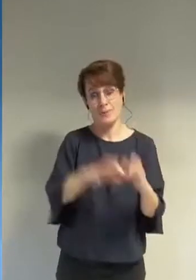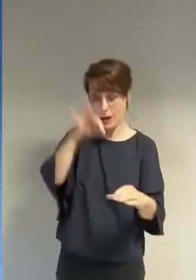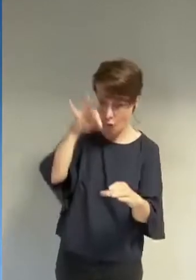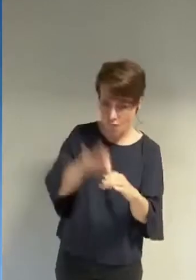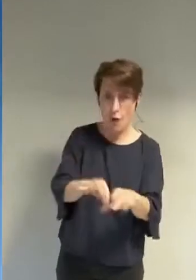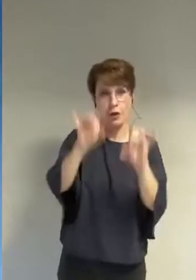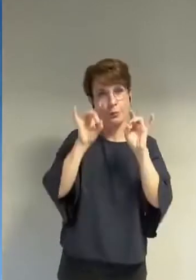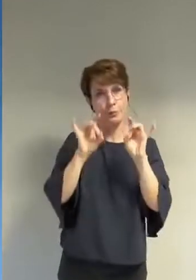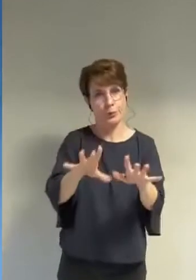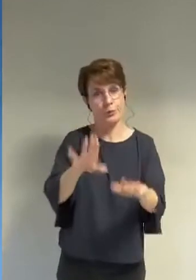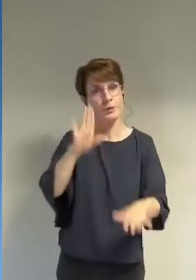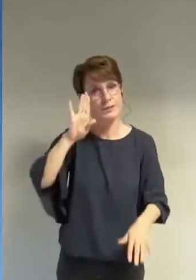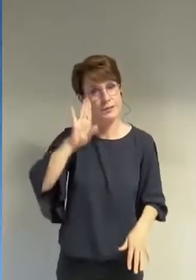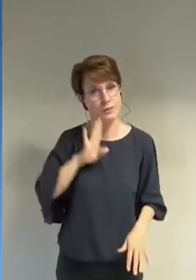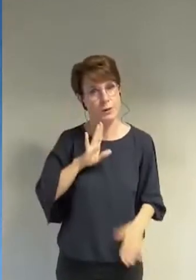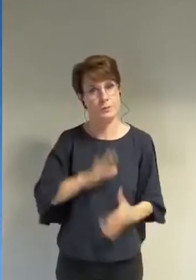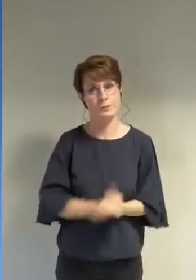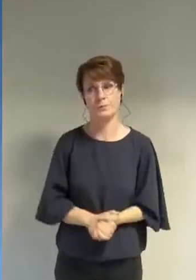délibération